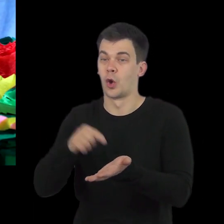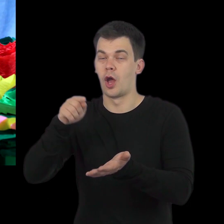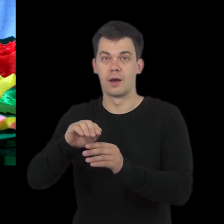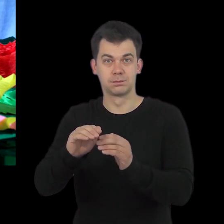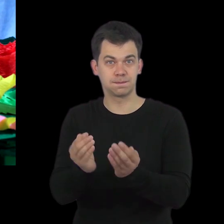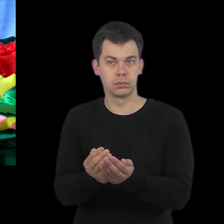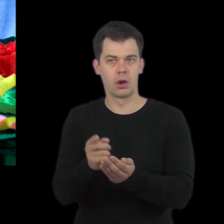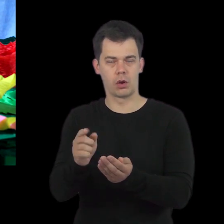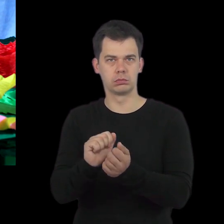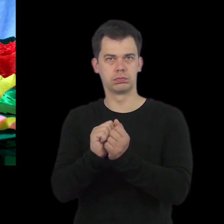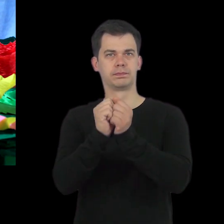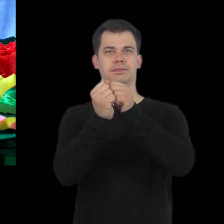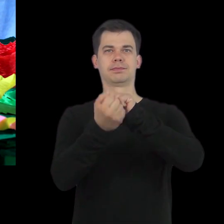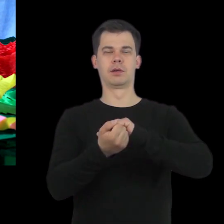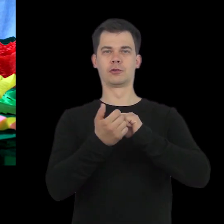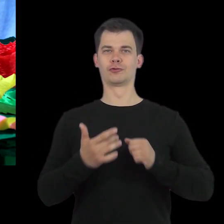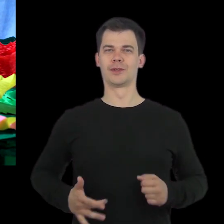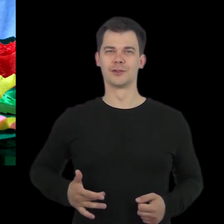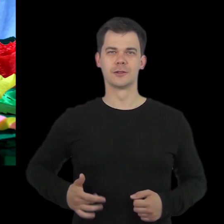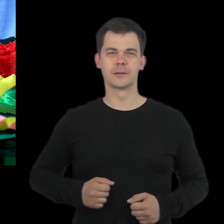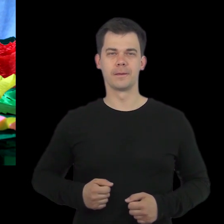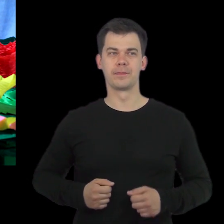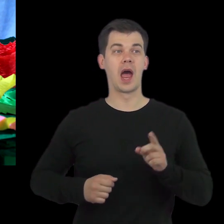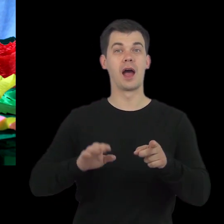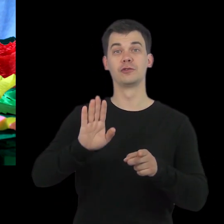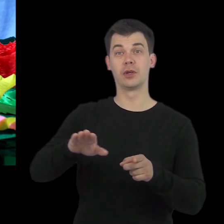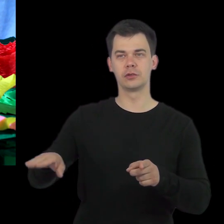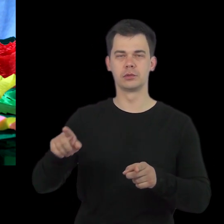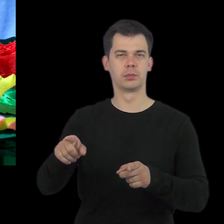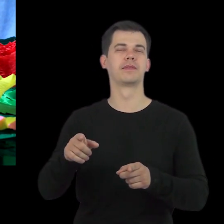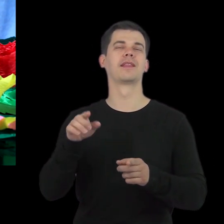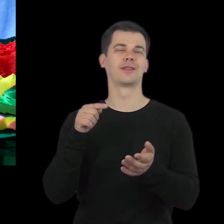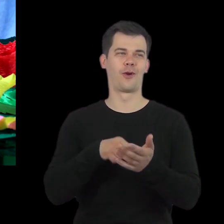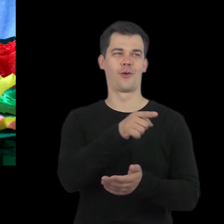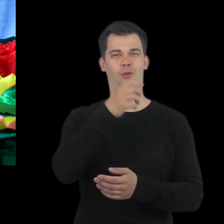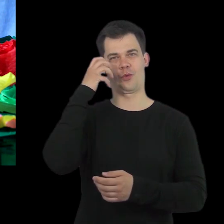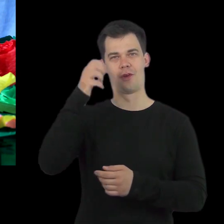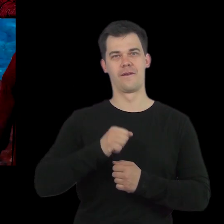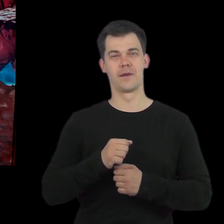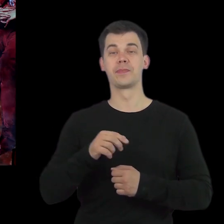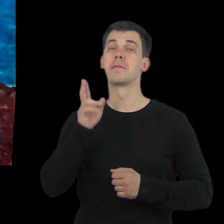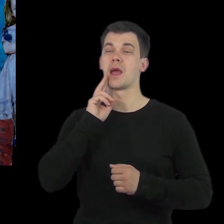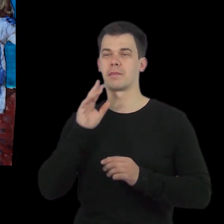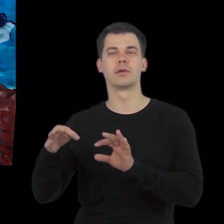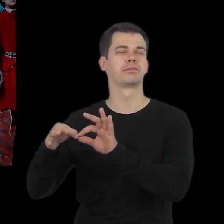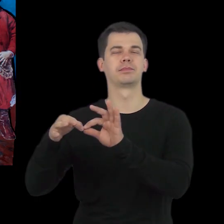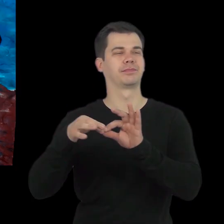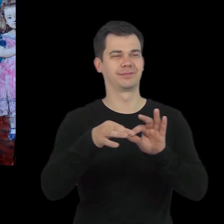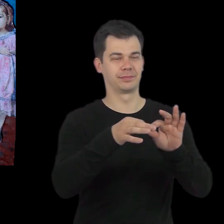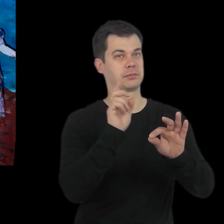owoce zaczęły przemieniać się w książkę tam. Dzieci podwodnej królowej. Stańczyk przyprowadził je do matki.